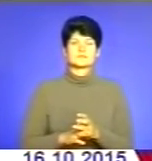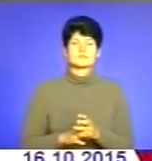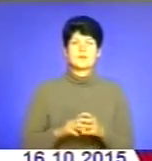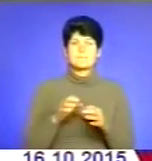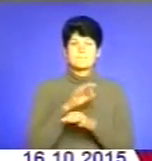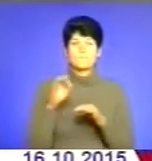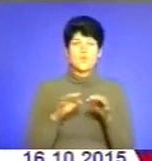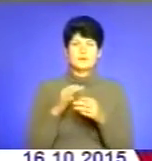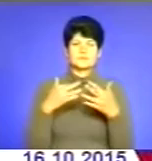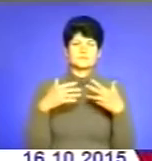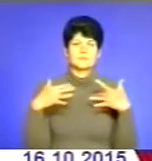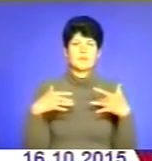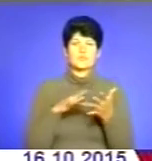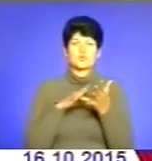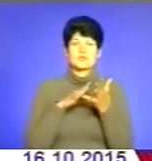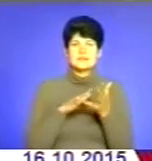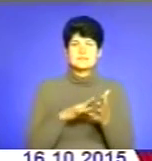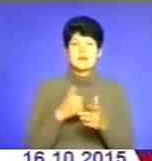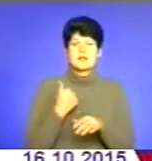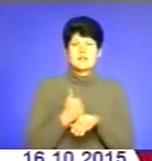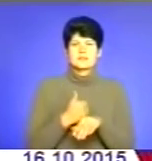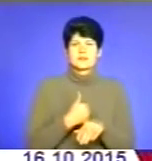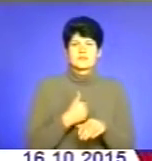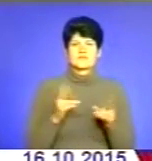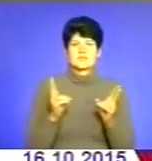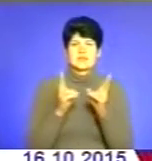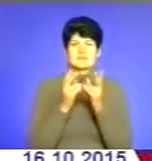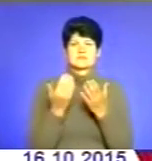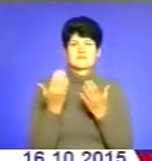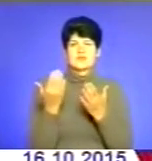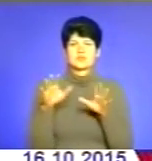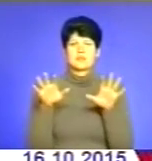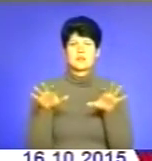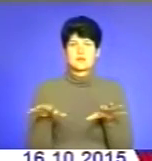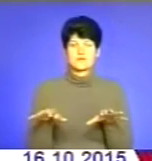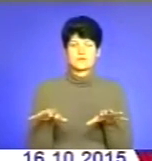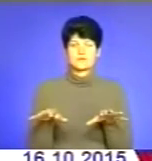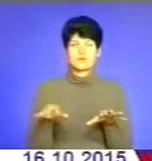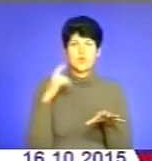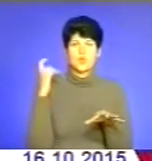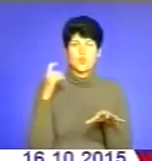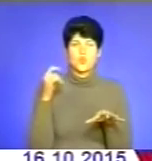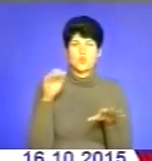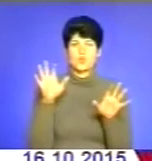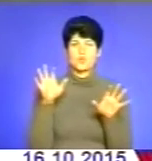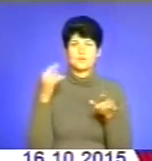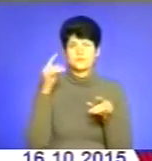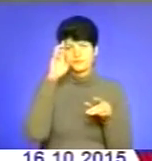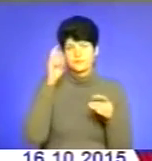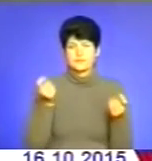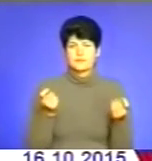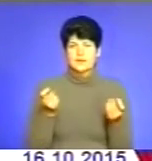проєкти всякі по туризму. Саме головне, ми хочемо встретитися з вашим главою, губернатором, і обсудити,